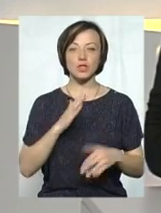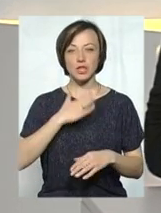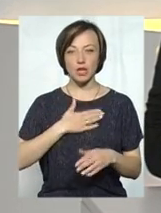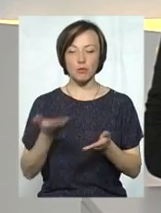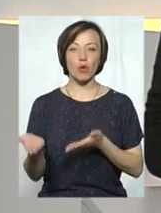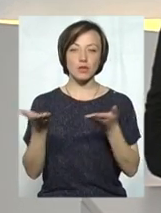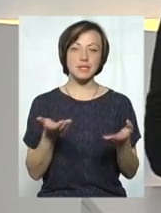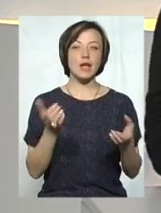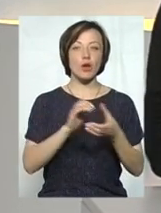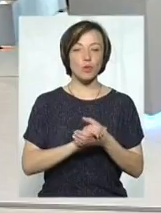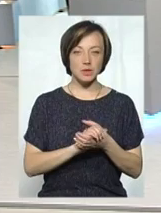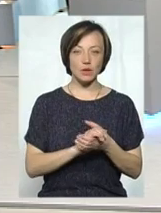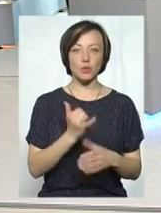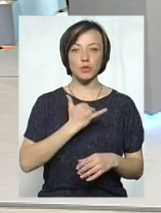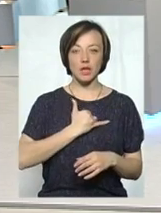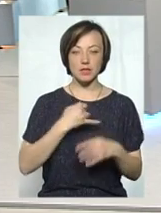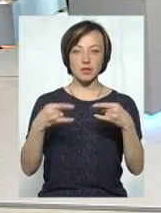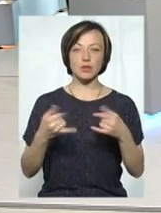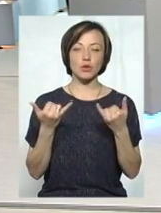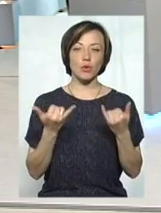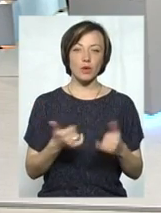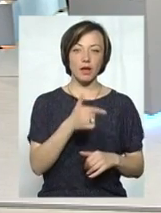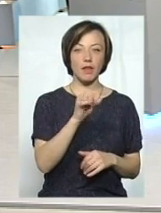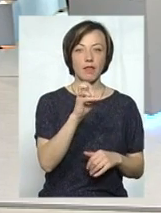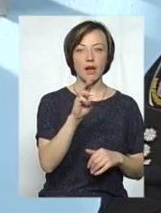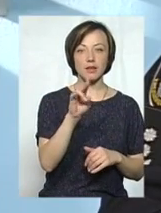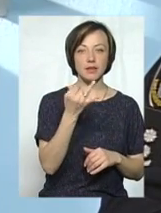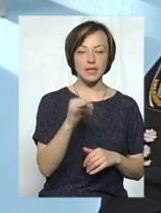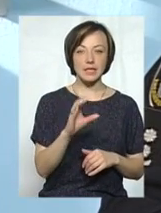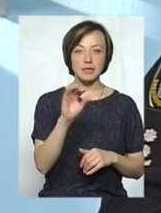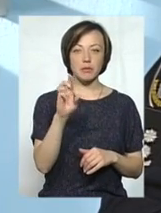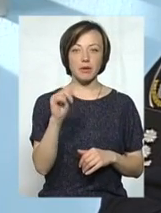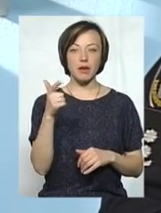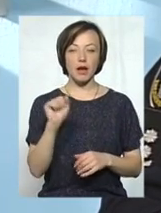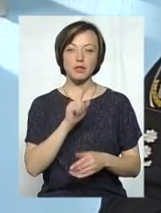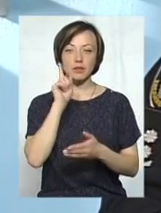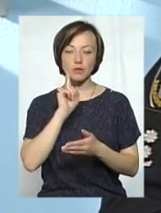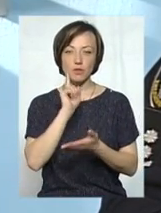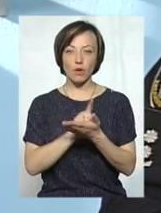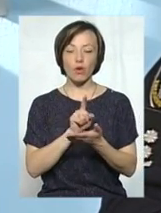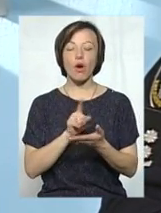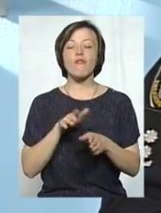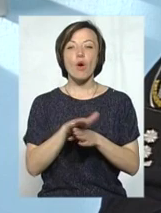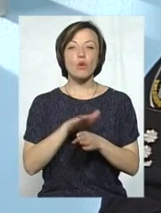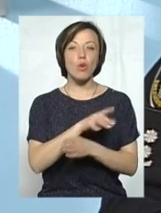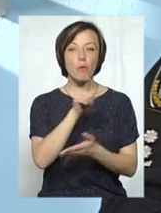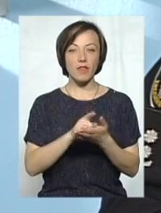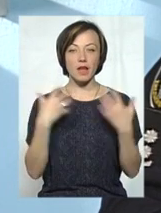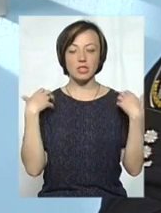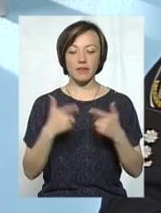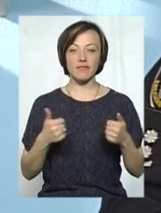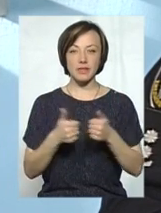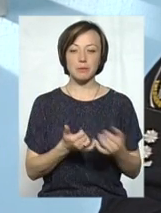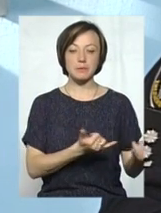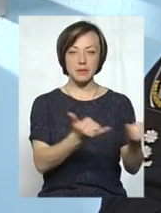нашими гостями. Отож, знайомтеся. У нас у студії сьогодні пан Геннадій Сибіга, тимчасово виконуючий обов'язки начальника відділу забезпечення